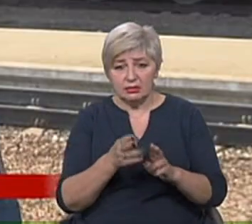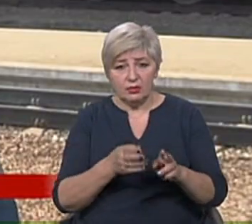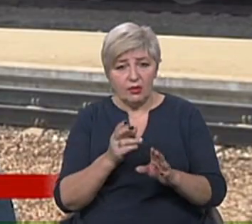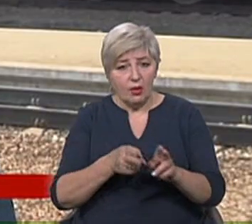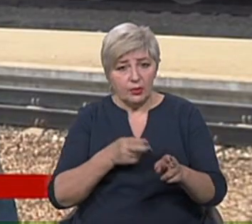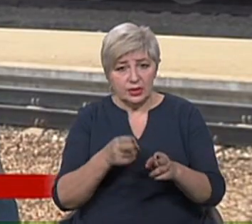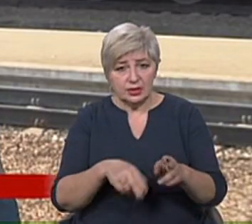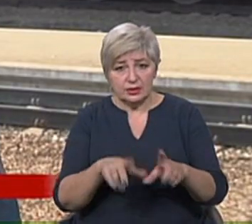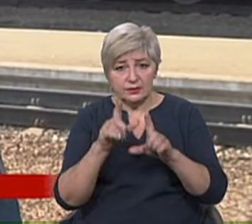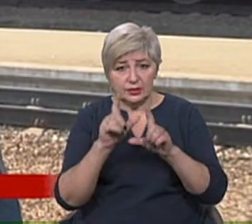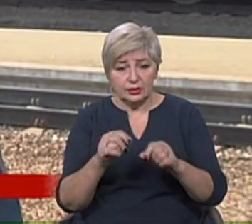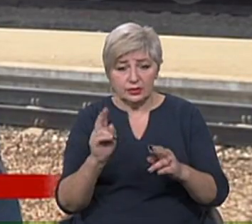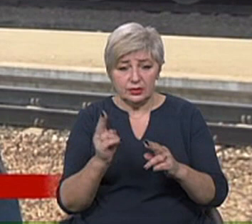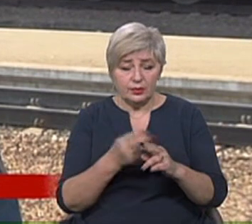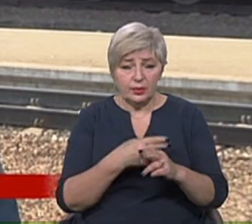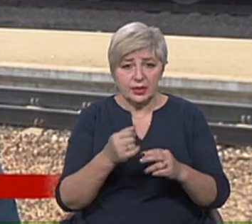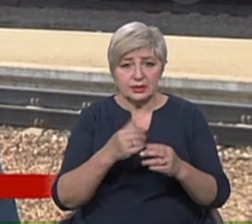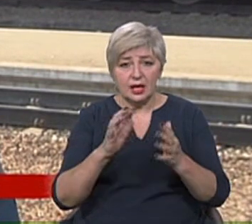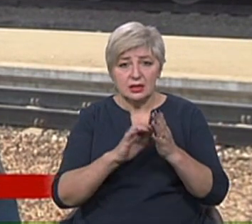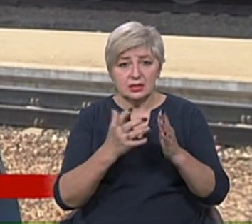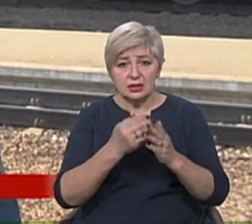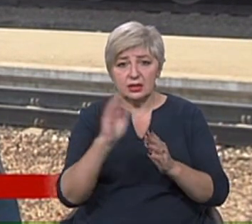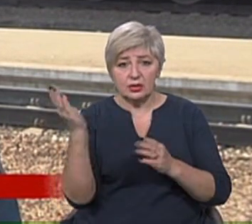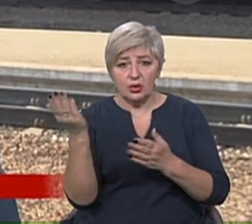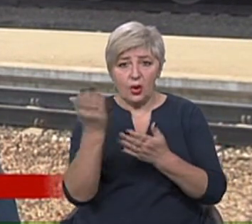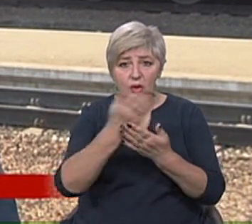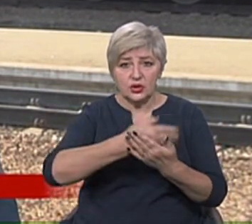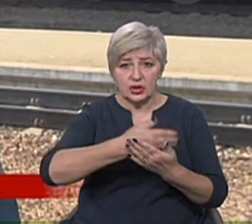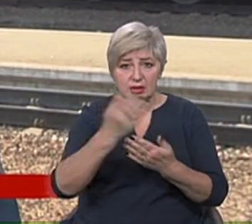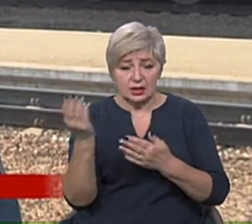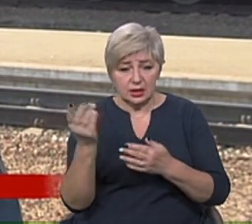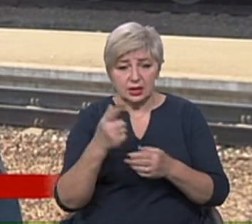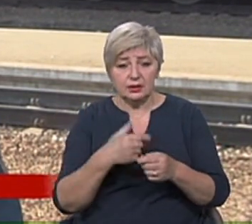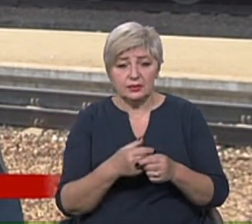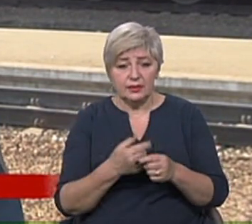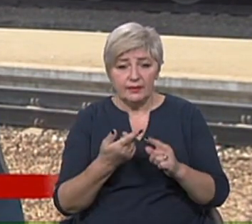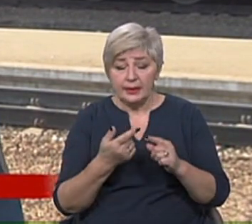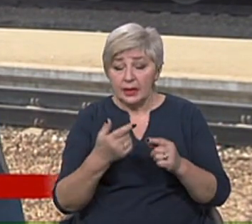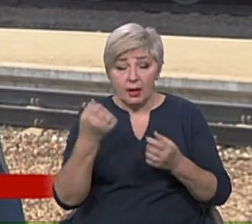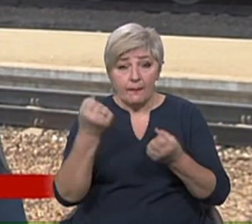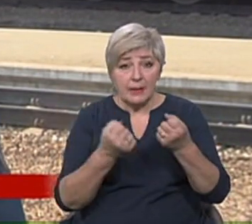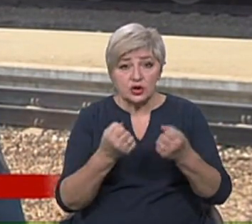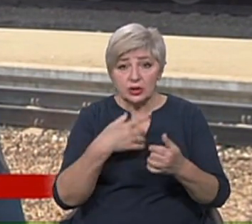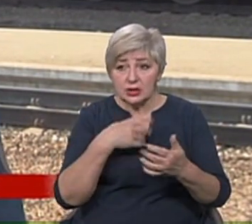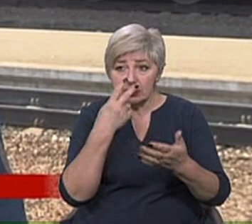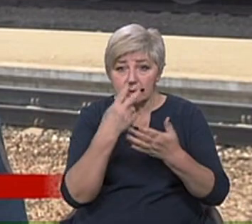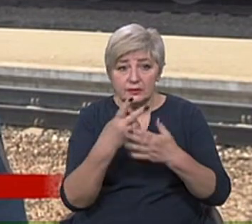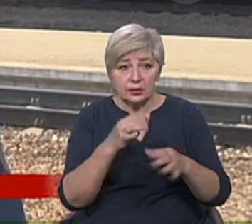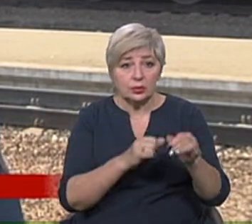циклоочисників. Це піддожж машиністу. Не видно, куди він їде,